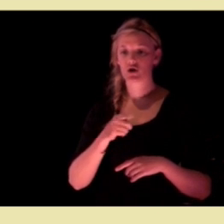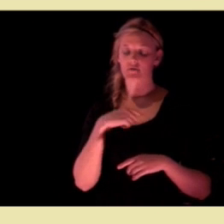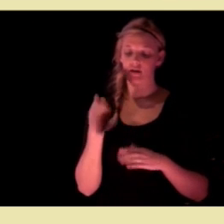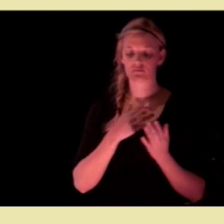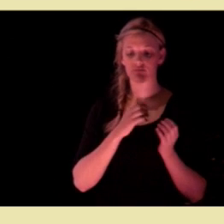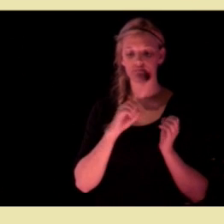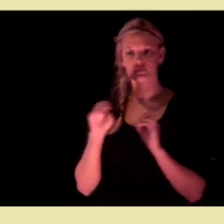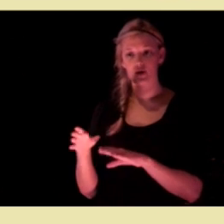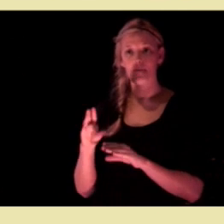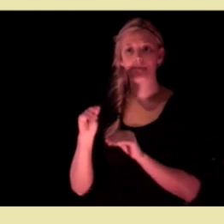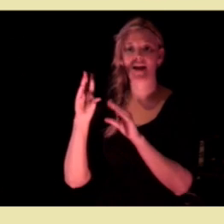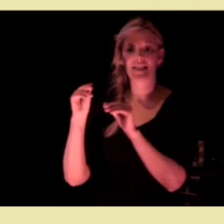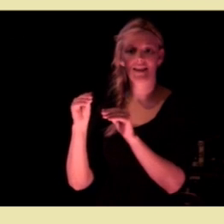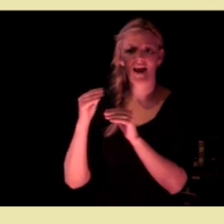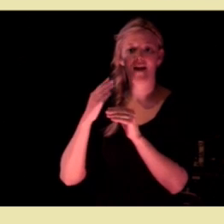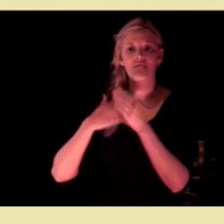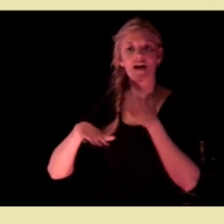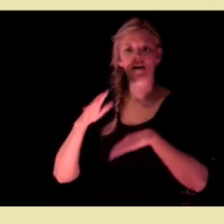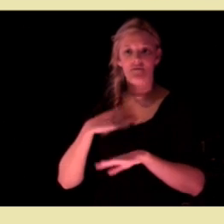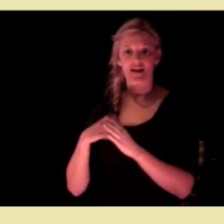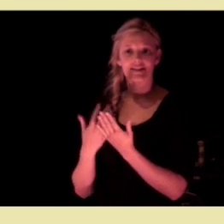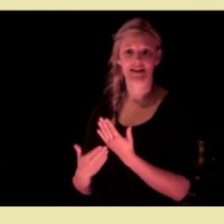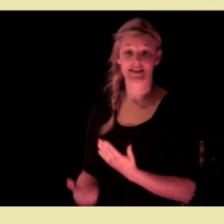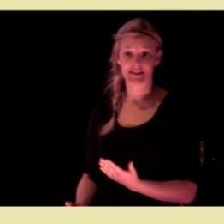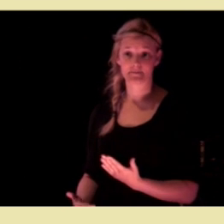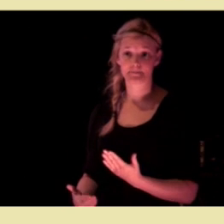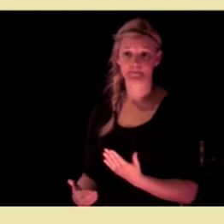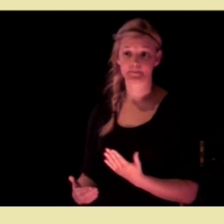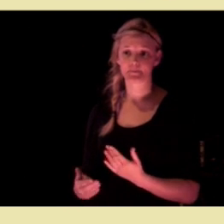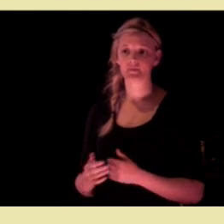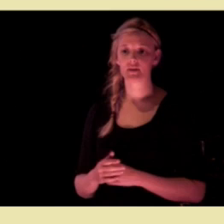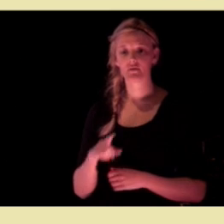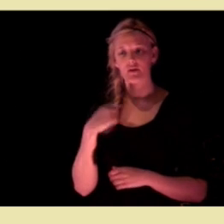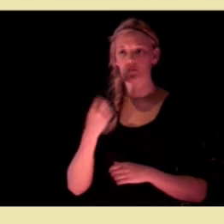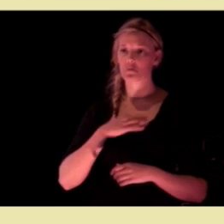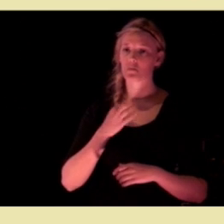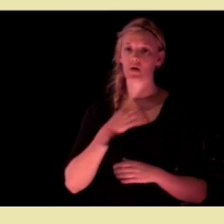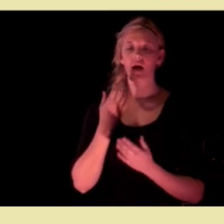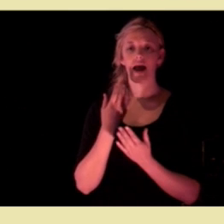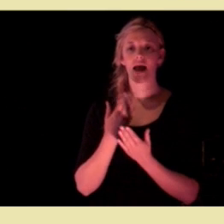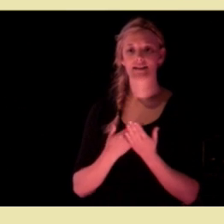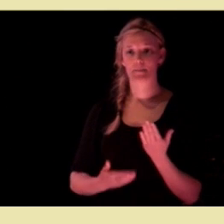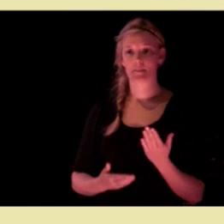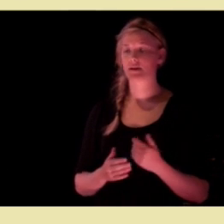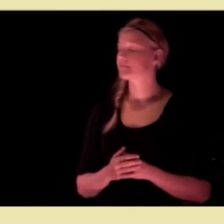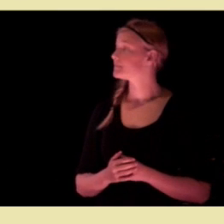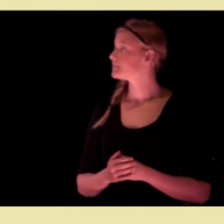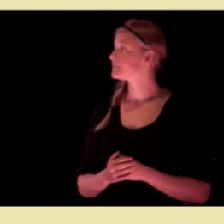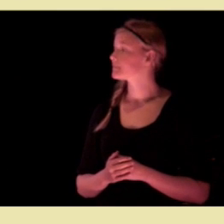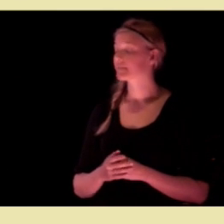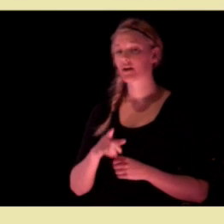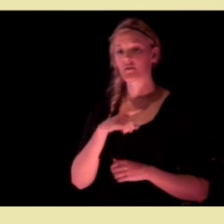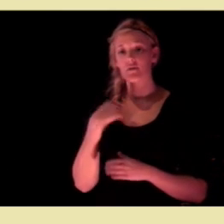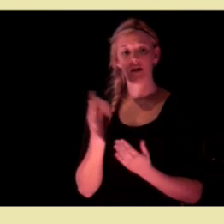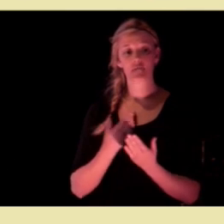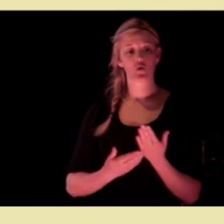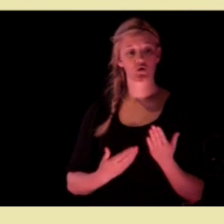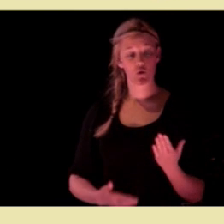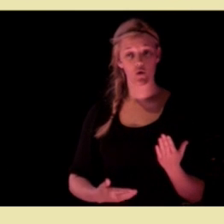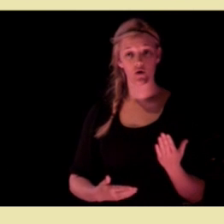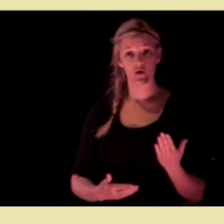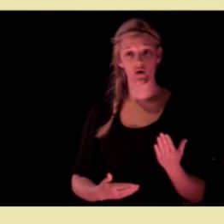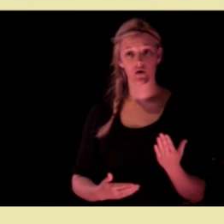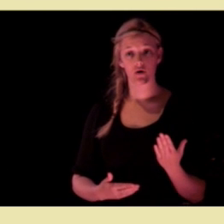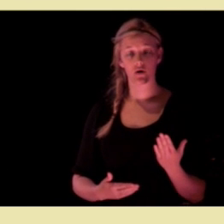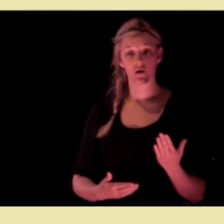fordi det kan gi bedre velferdstjenester. Og jeg har lyst til å gi dere noen eksempler på det. Vi foreslår blant